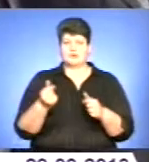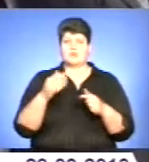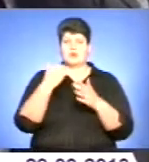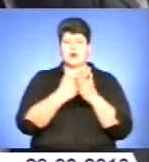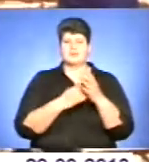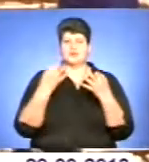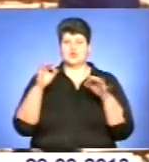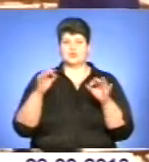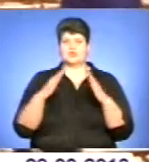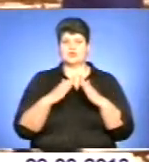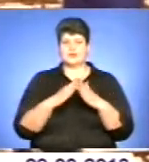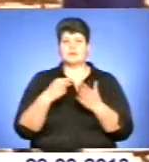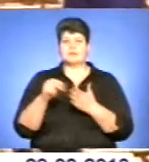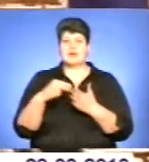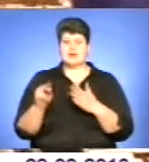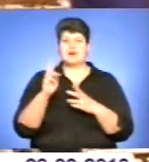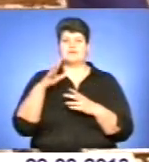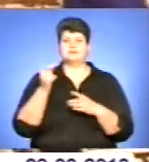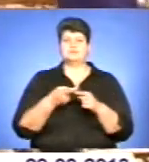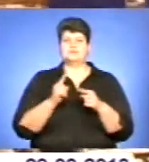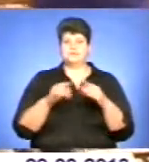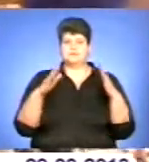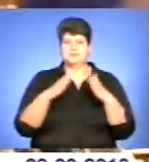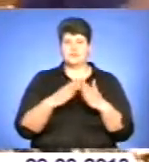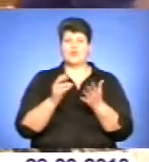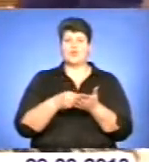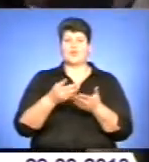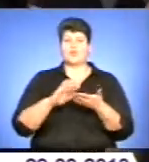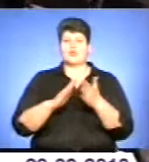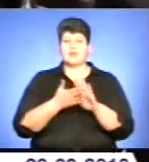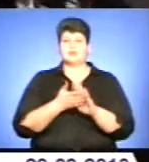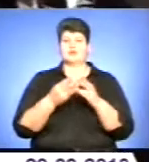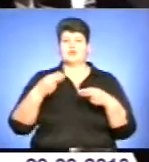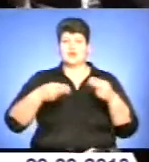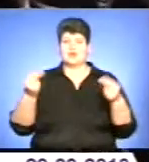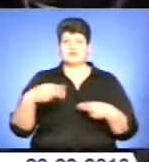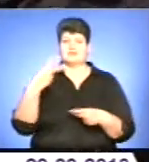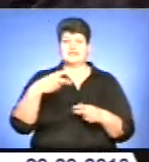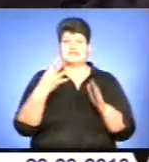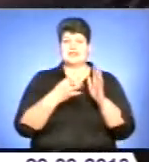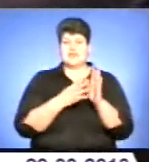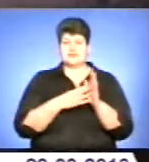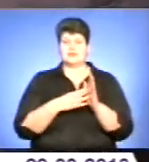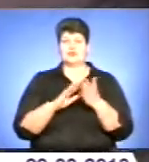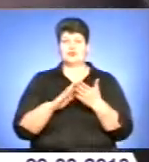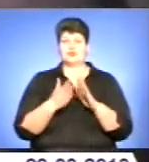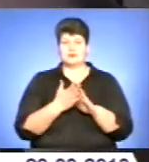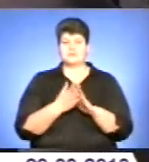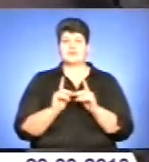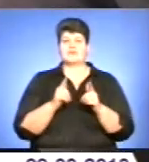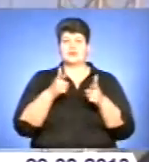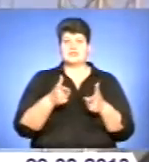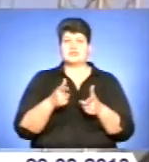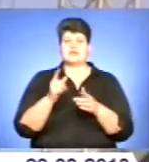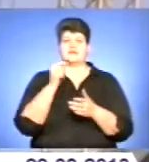житло». На придбання квартир в цьому житловому комплексі укладено 29 договорів. Серед тих, хто незабаром в'їде в новенькі оселі – військові,